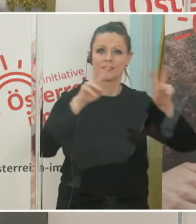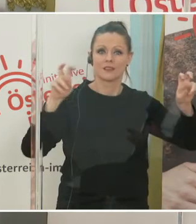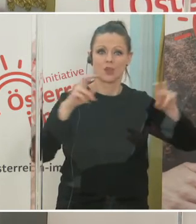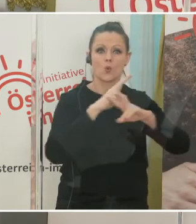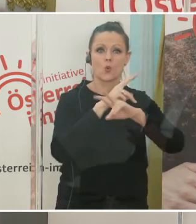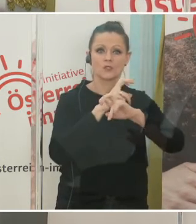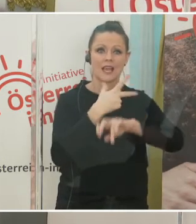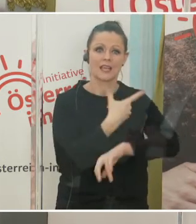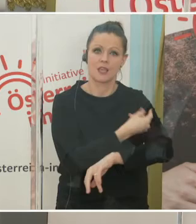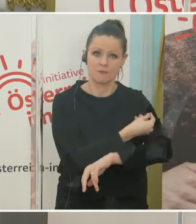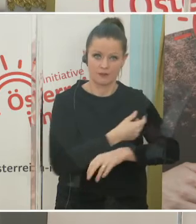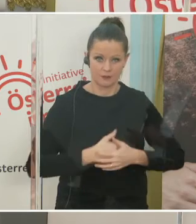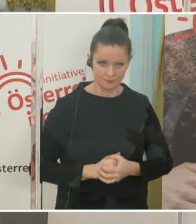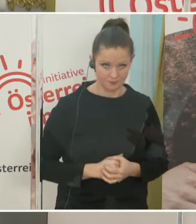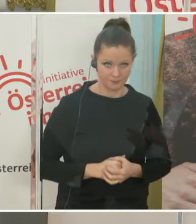und